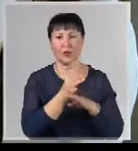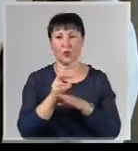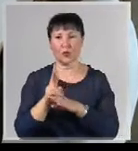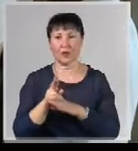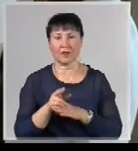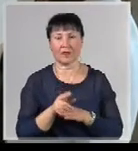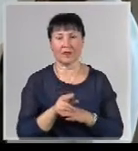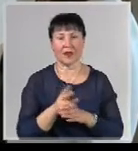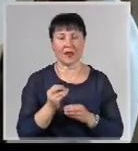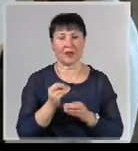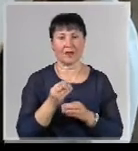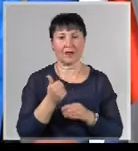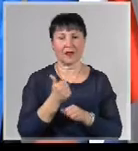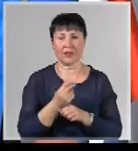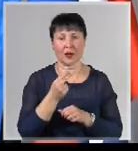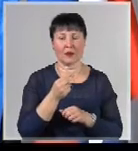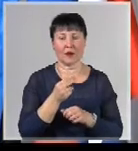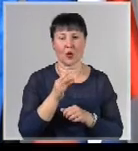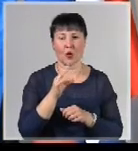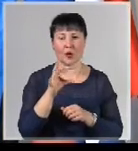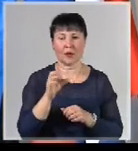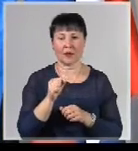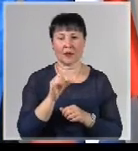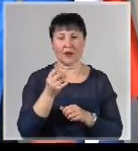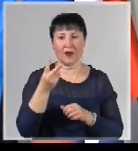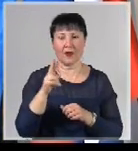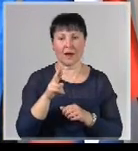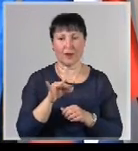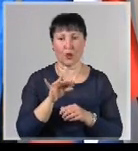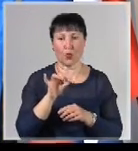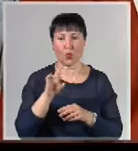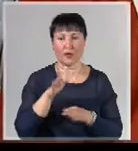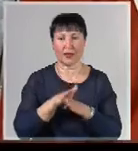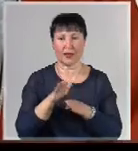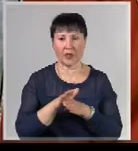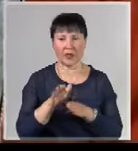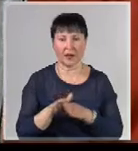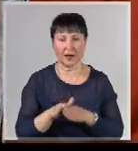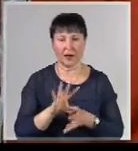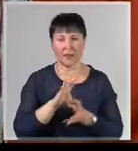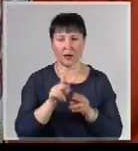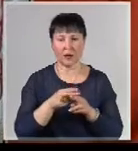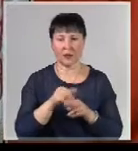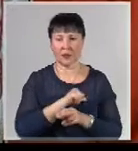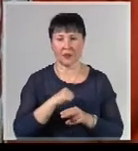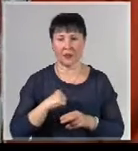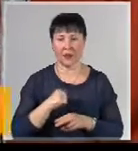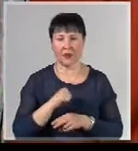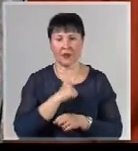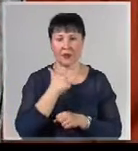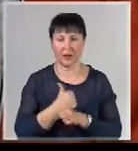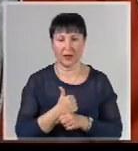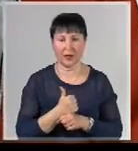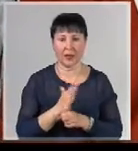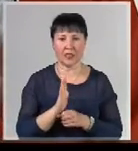важно не количество выездов, а география, масштаб и уровень исполнителей. Общение – это самое главное. Если мы